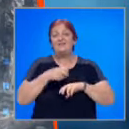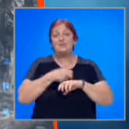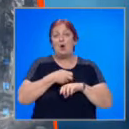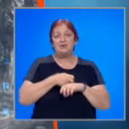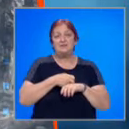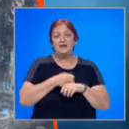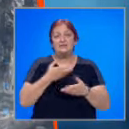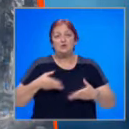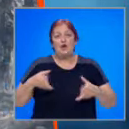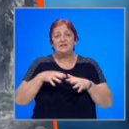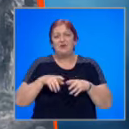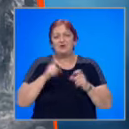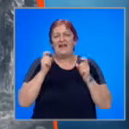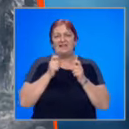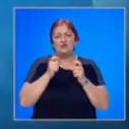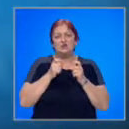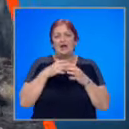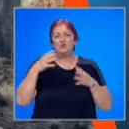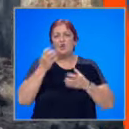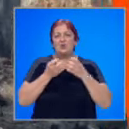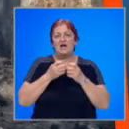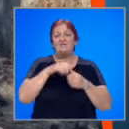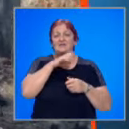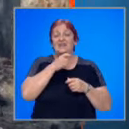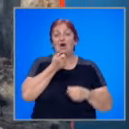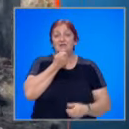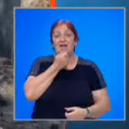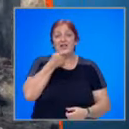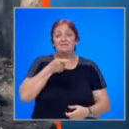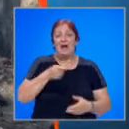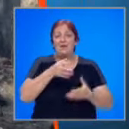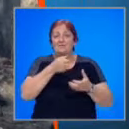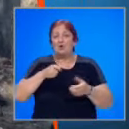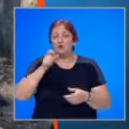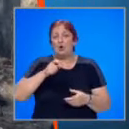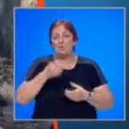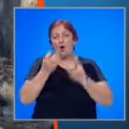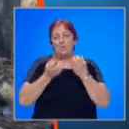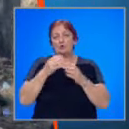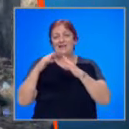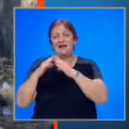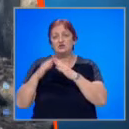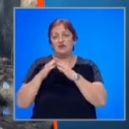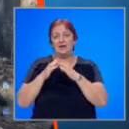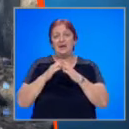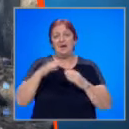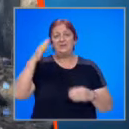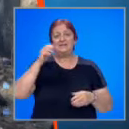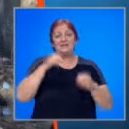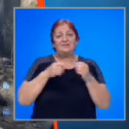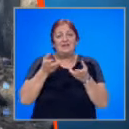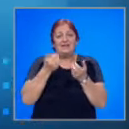е в болница. Ситуацията в района е критична. Жесток пожари в Старосел. Там евакуират хора и има опожарени къщи.